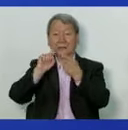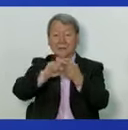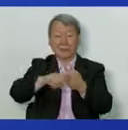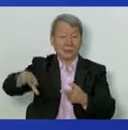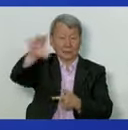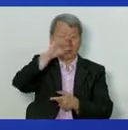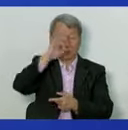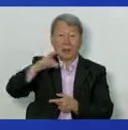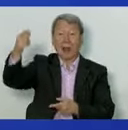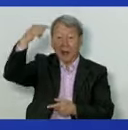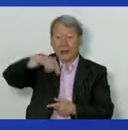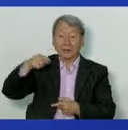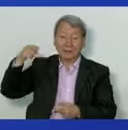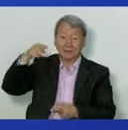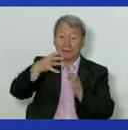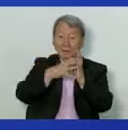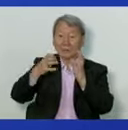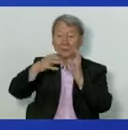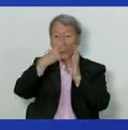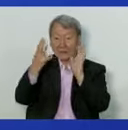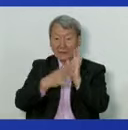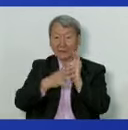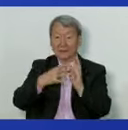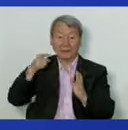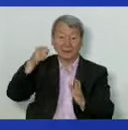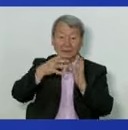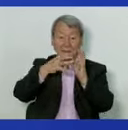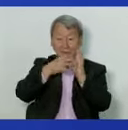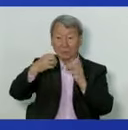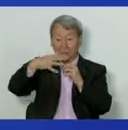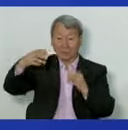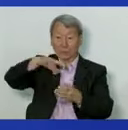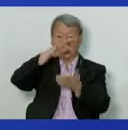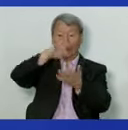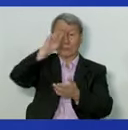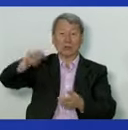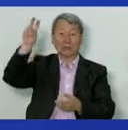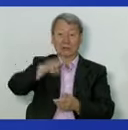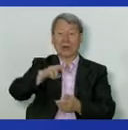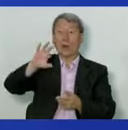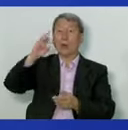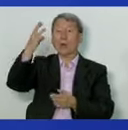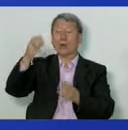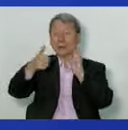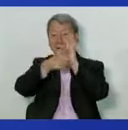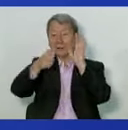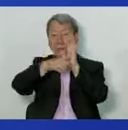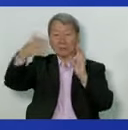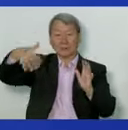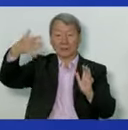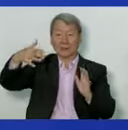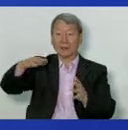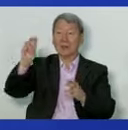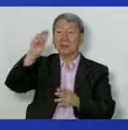нашей республике, из которых 1915 случаев приходится на город Бишкек, на город Ож 650,